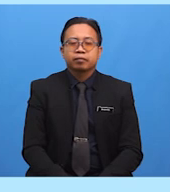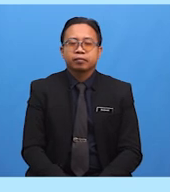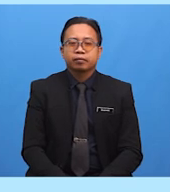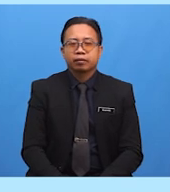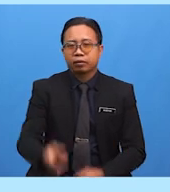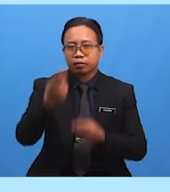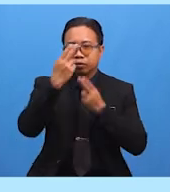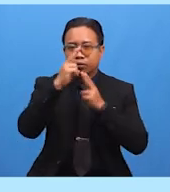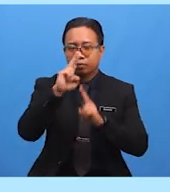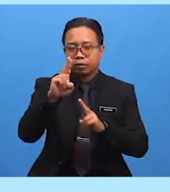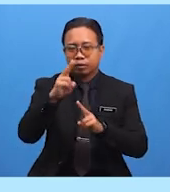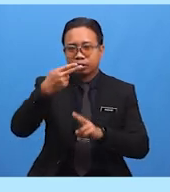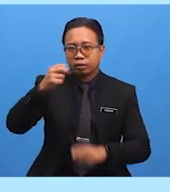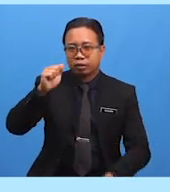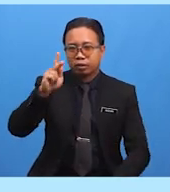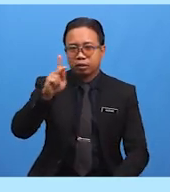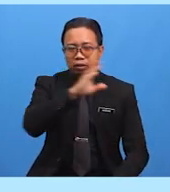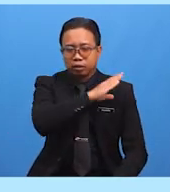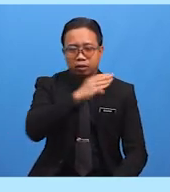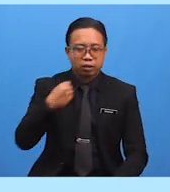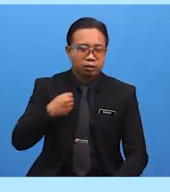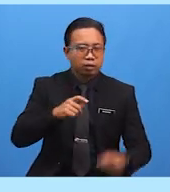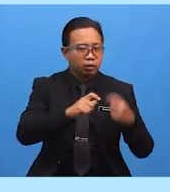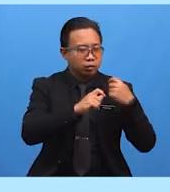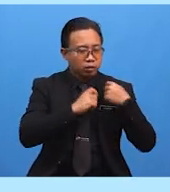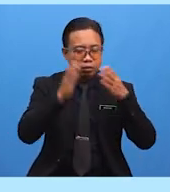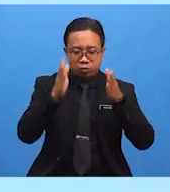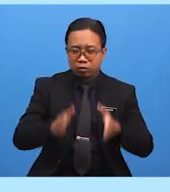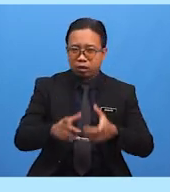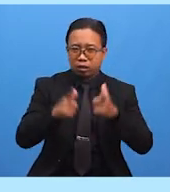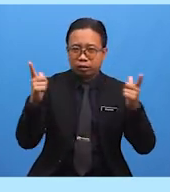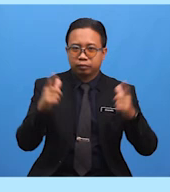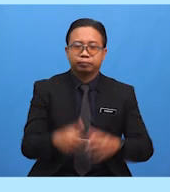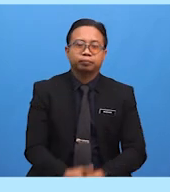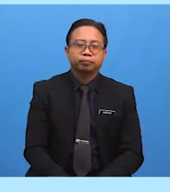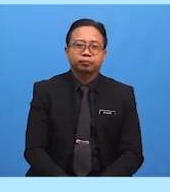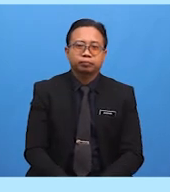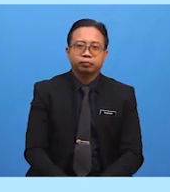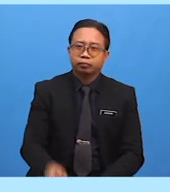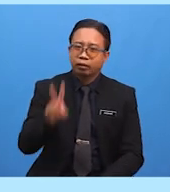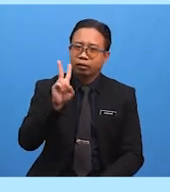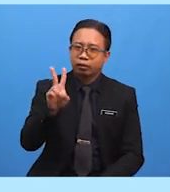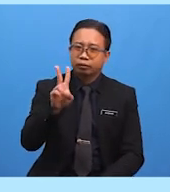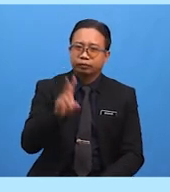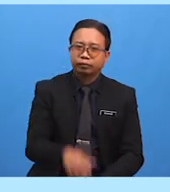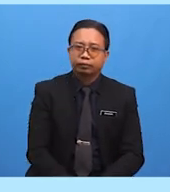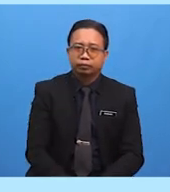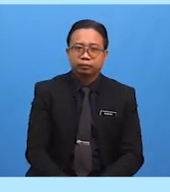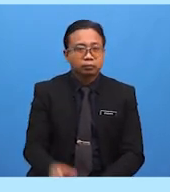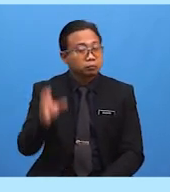Menghormati Hak Dan Tanggungjawab Orang Lain Kedua